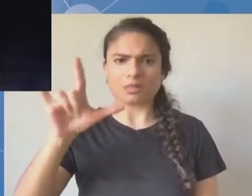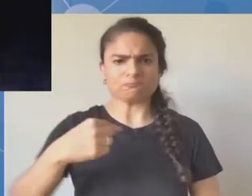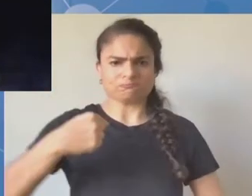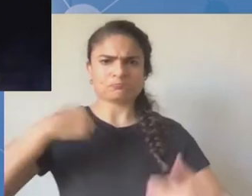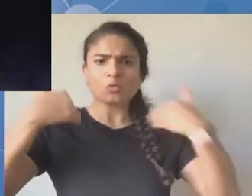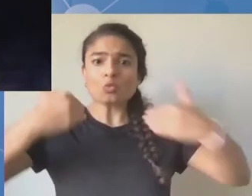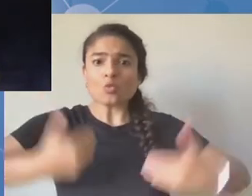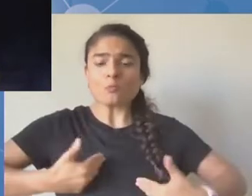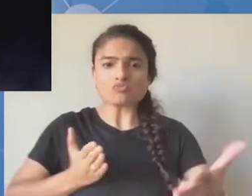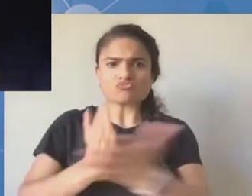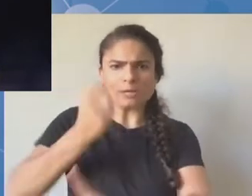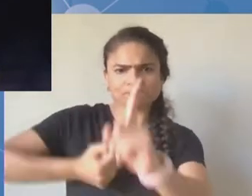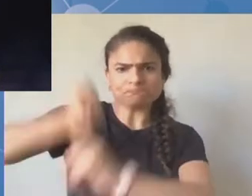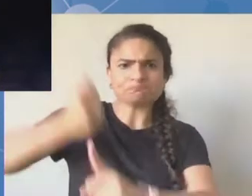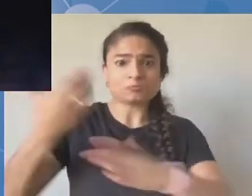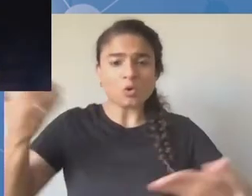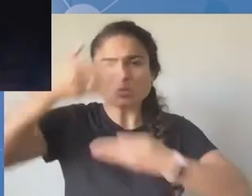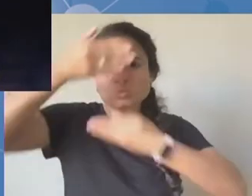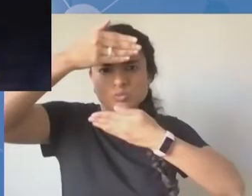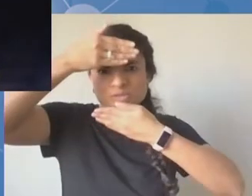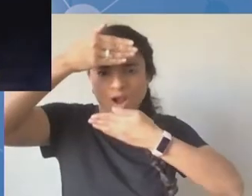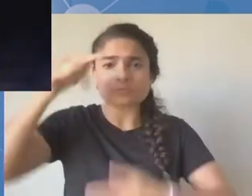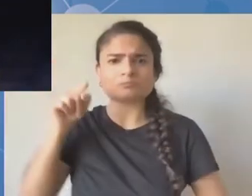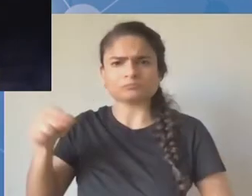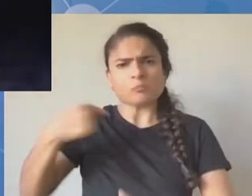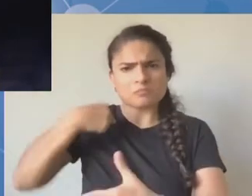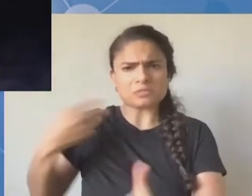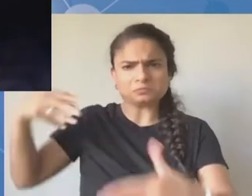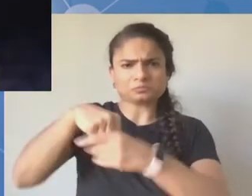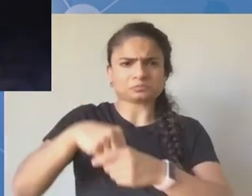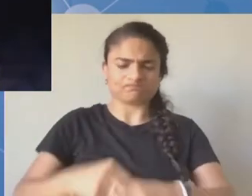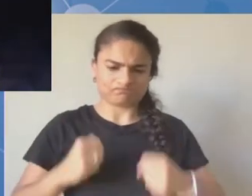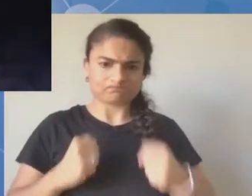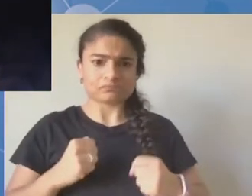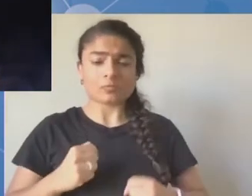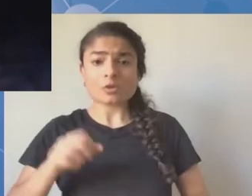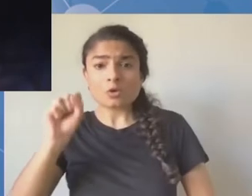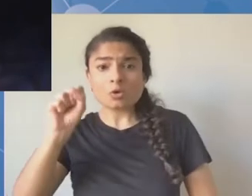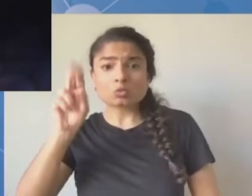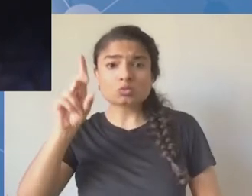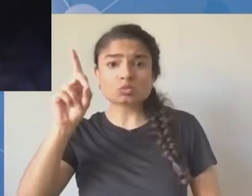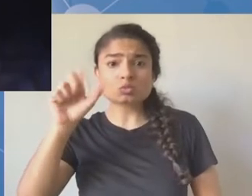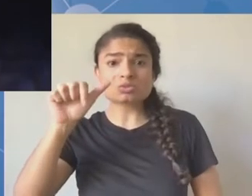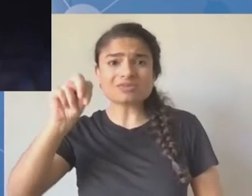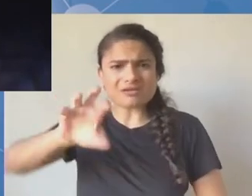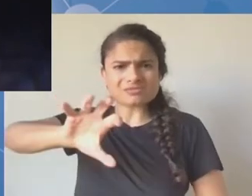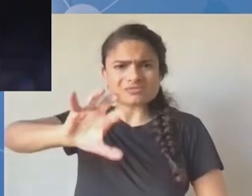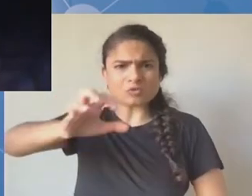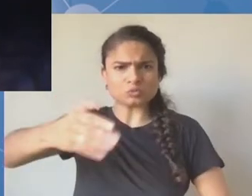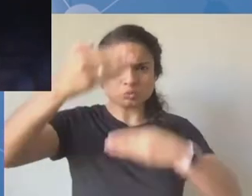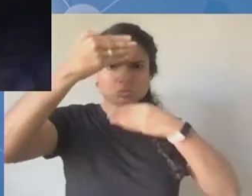z Sudanu i wypowiadam się w moim własnym wymieniu. Sudan jest krajem, w którym